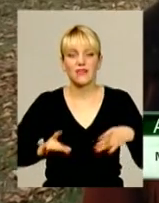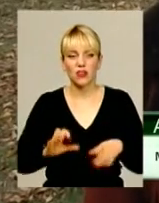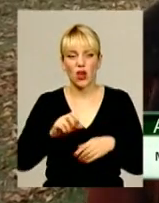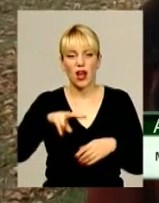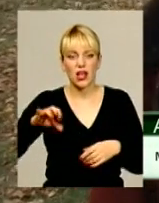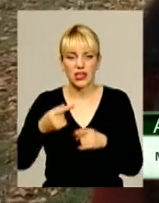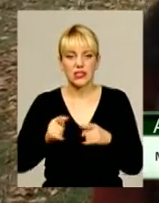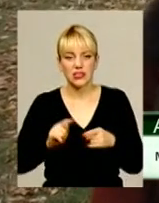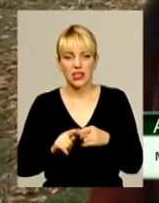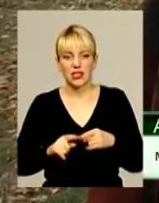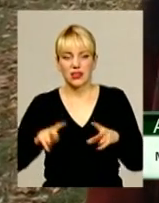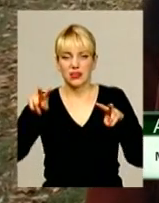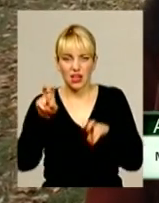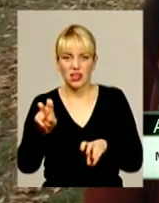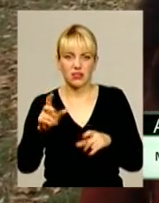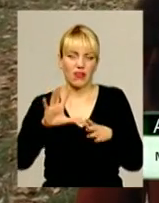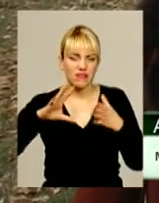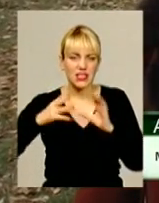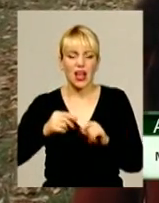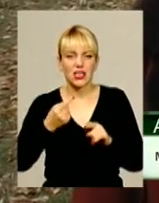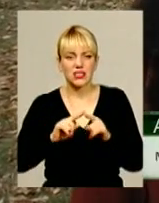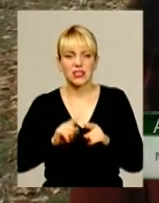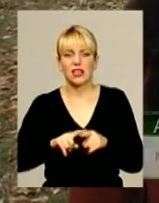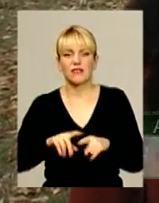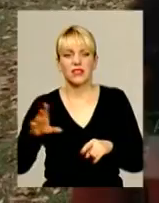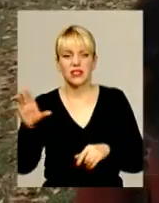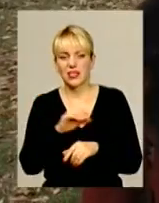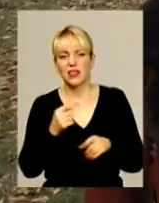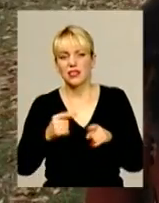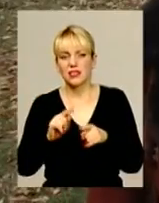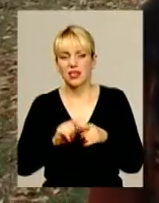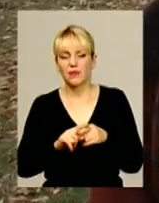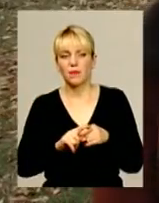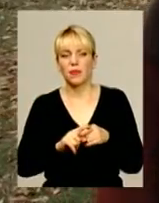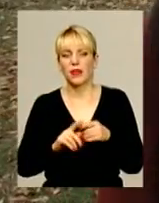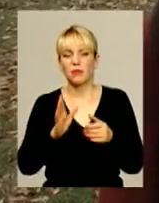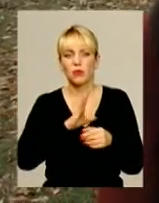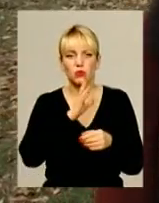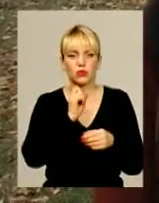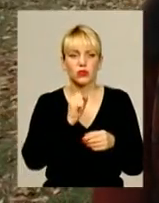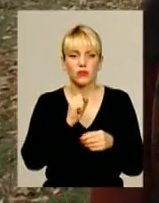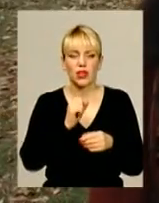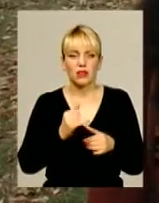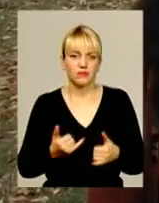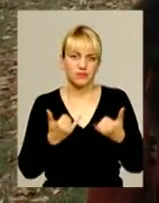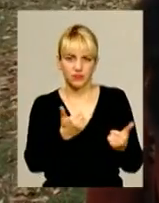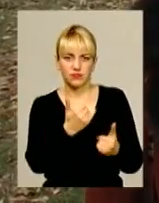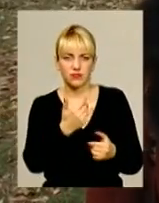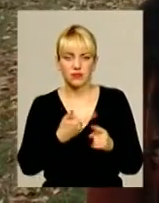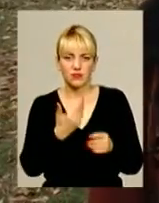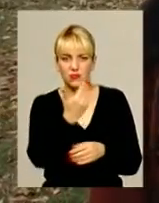якби, саме ця назва і взагалі цей васті фльор навколо свято, він, безумовно, був більш кульдовований американцями.